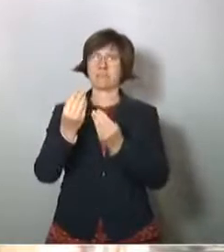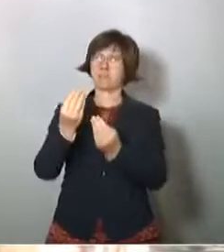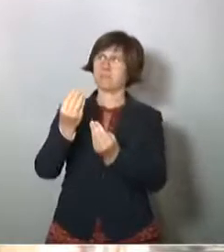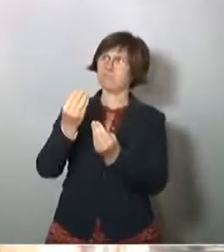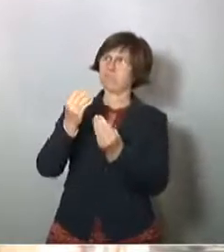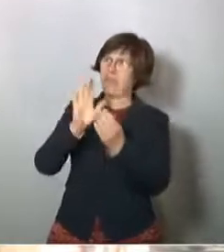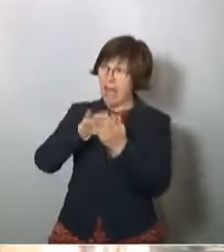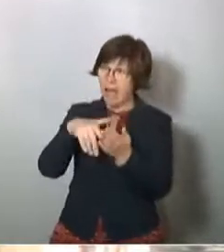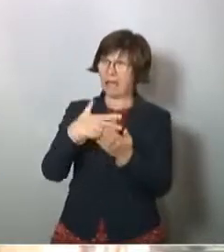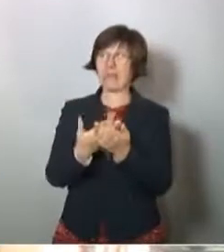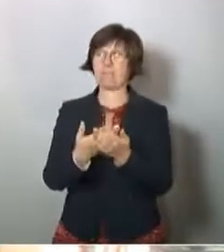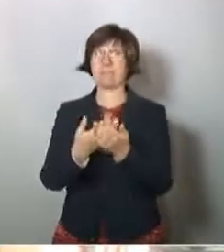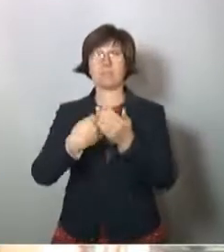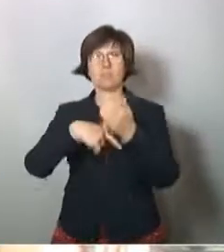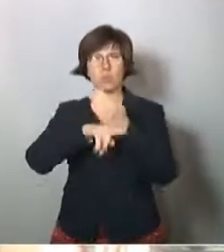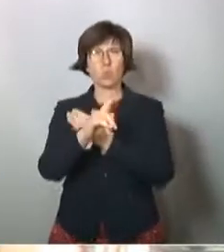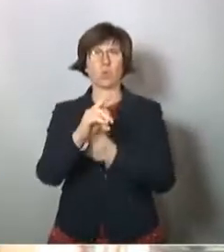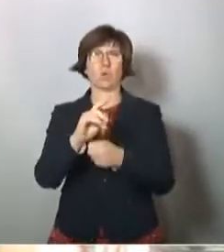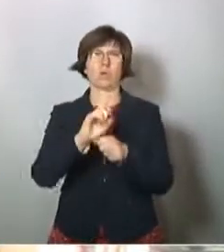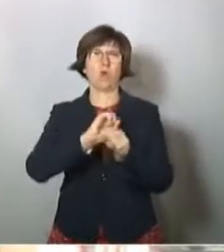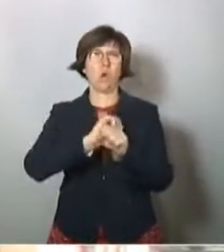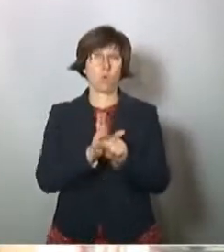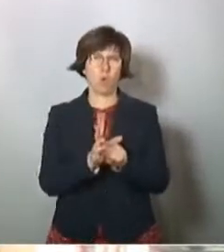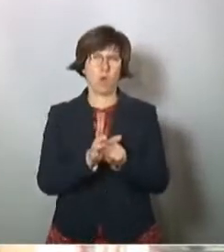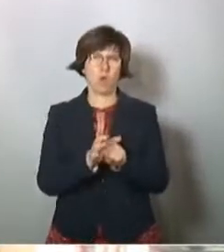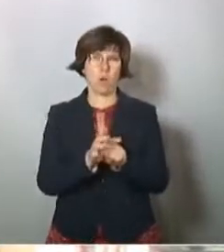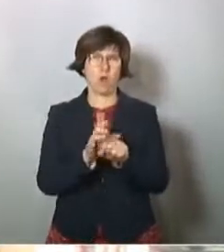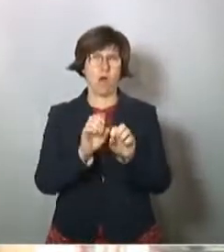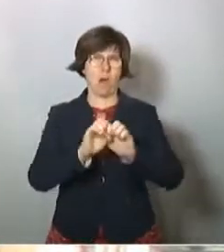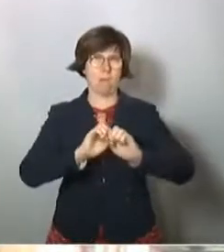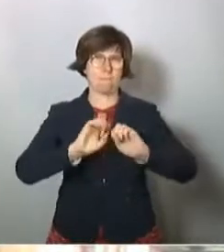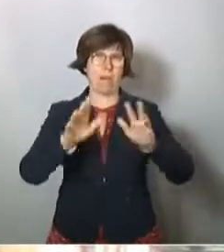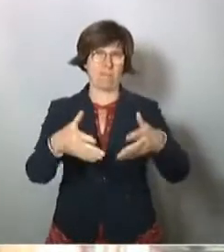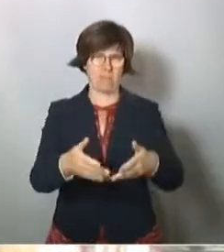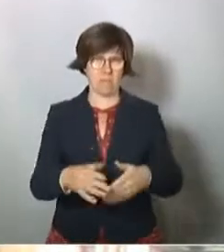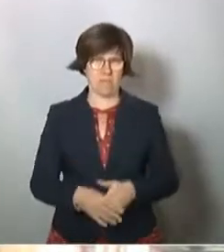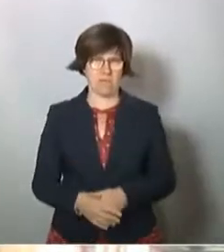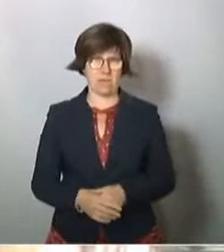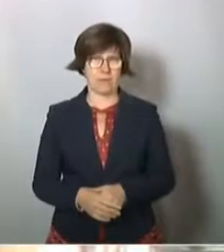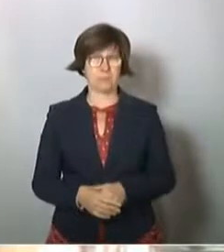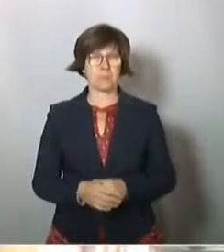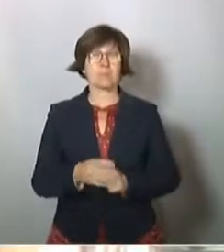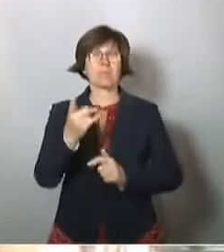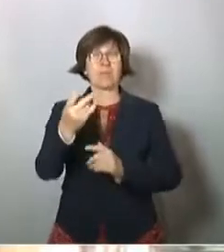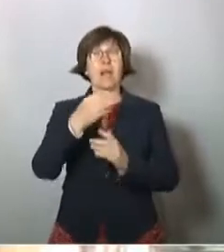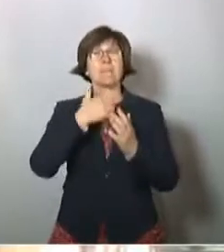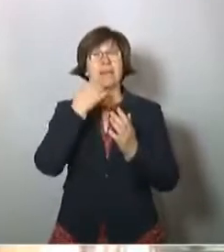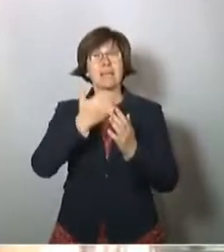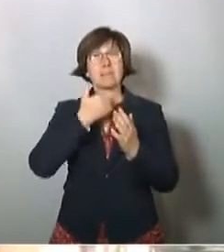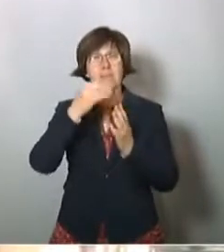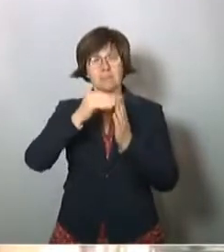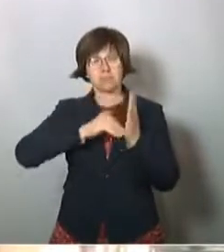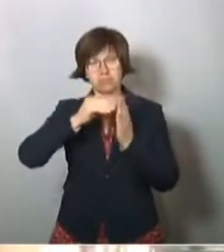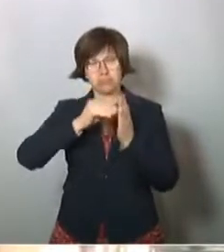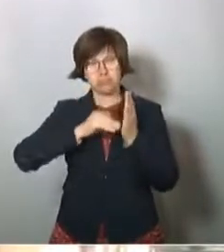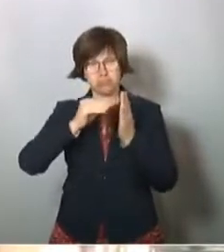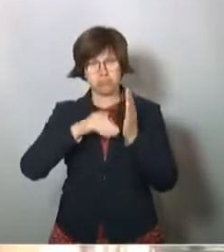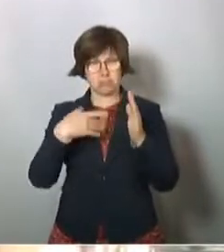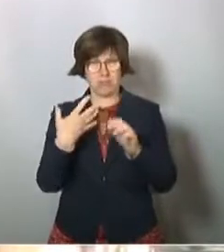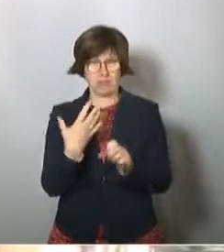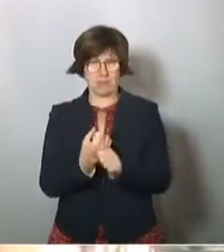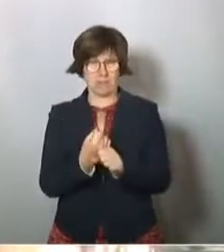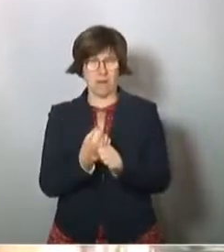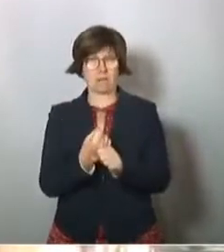aus der Corona-Pandemie und ein Bericht erstellt worden ist, im